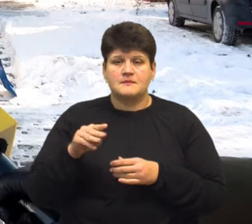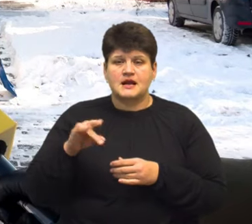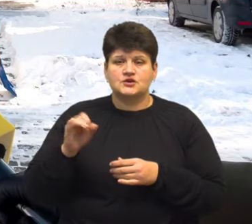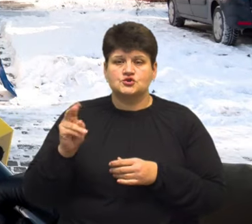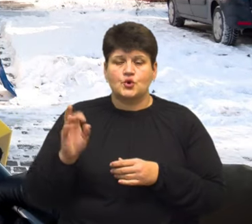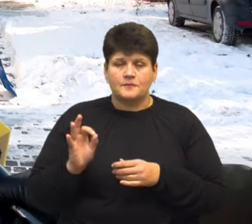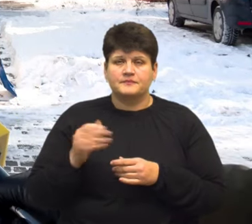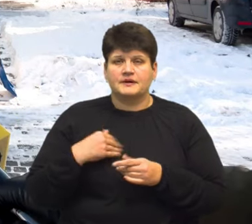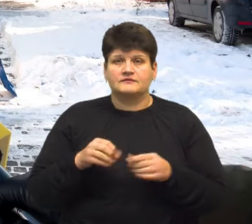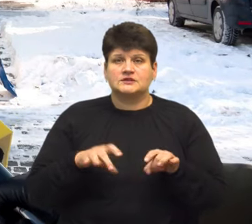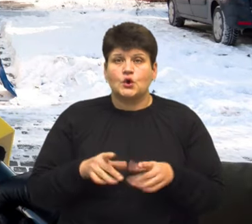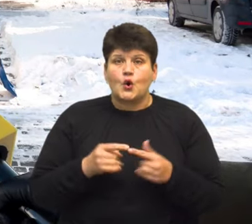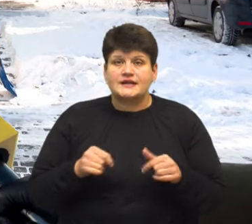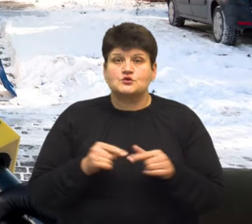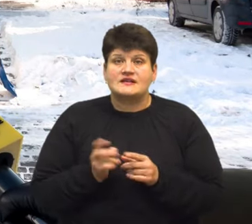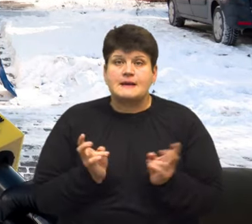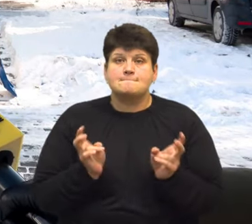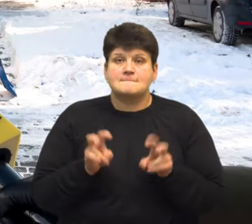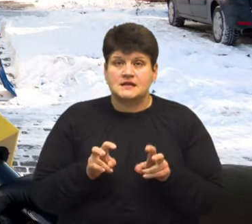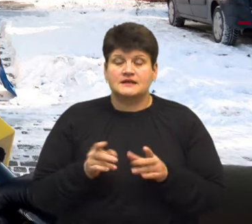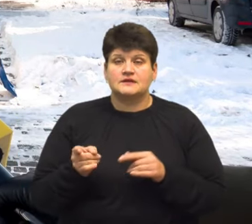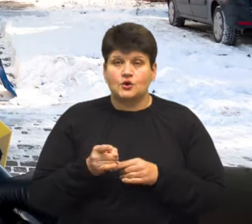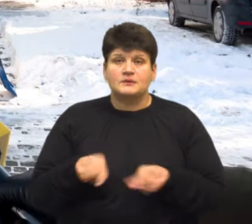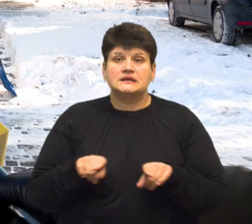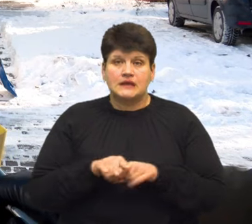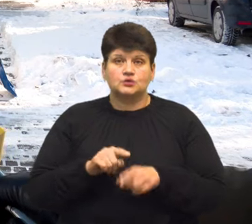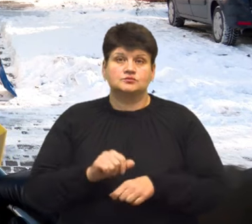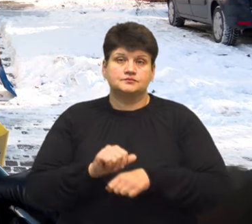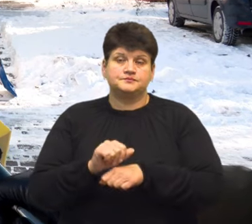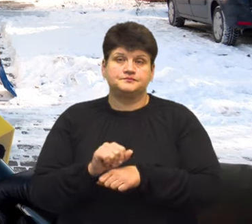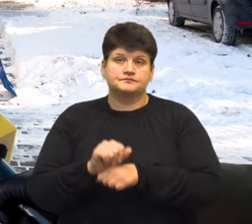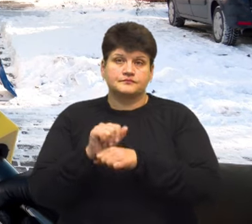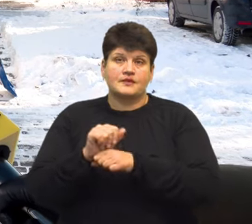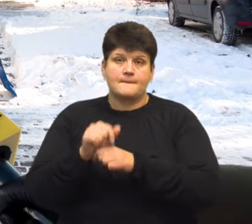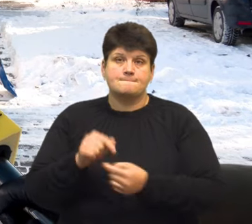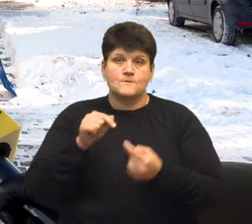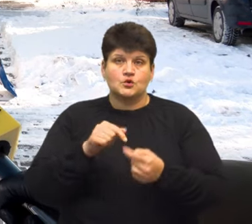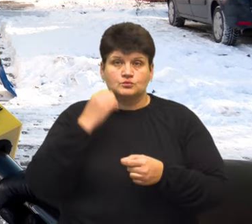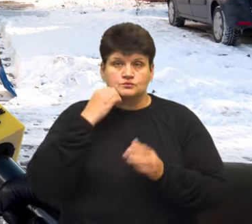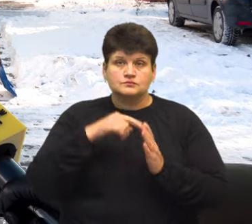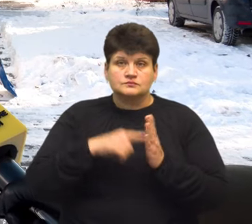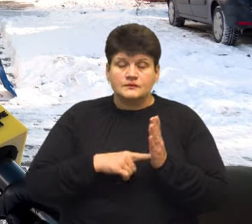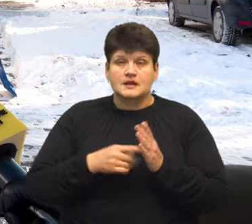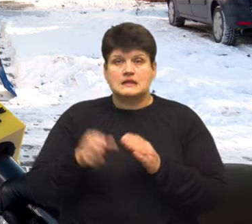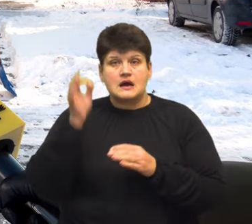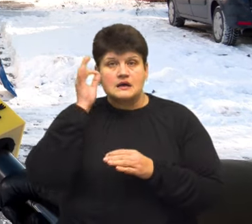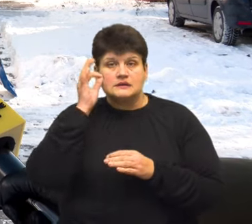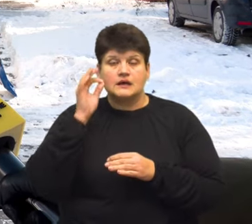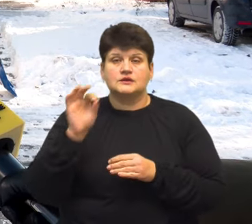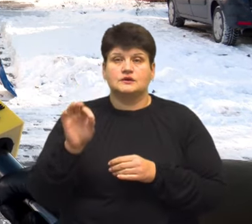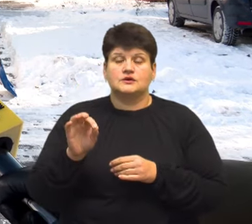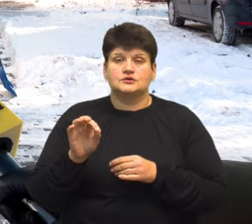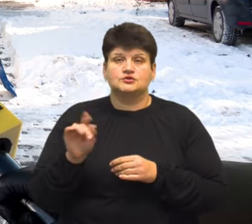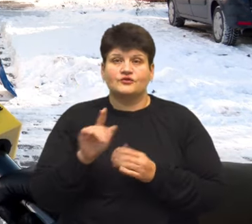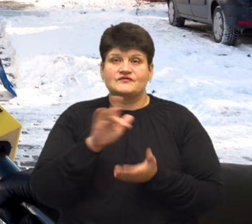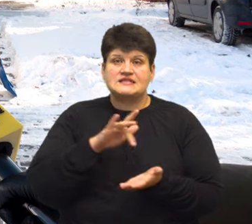організуватися і прийти також в Тернополі протестувати проти Московського патріархату і нагадати вкотре, що в